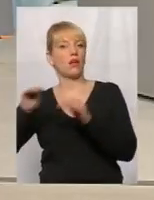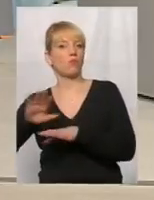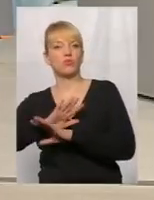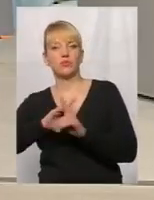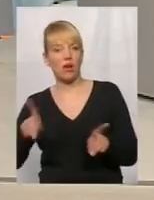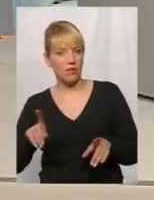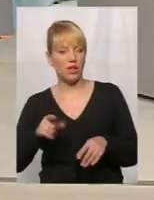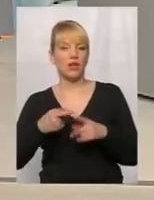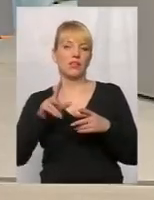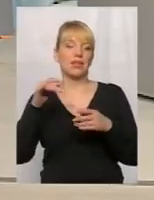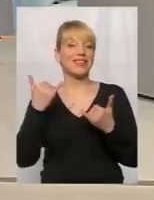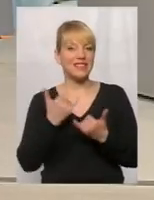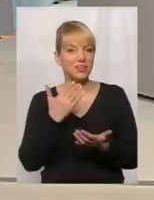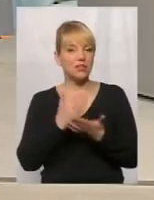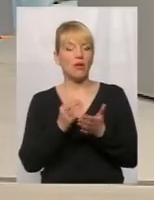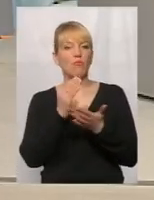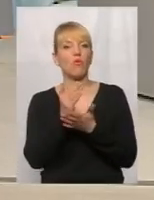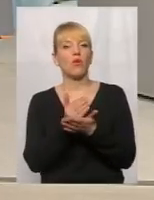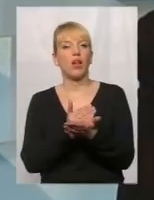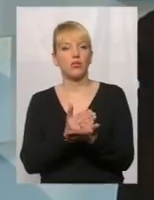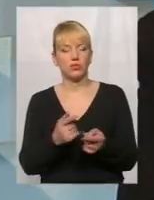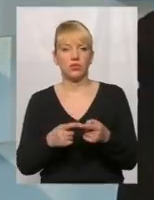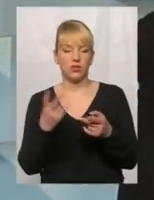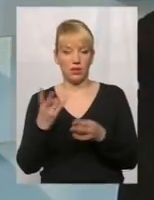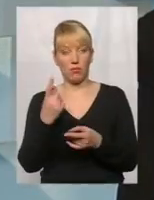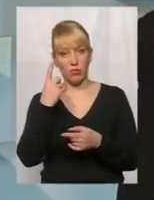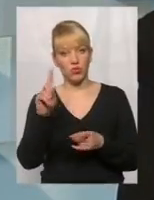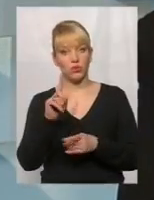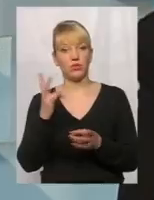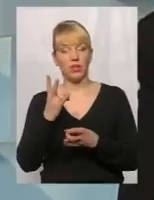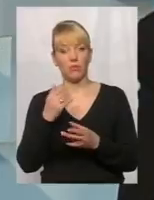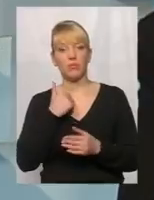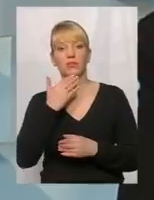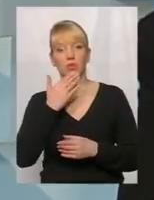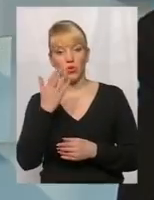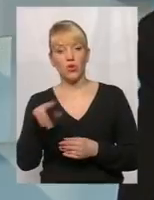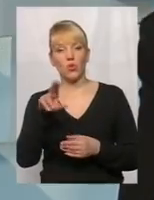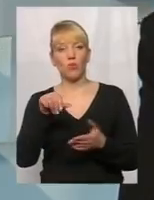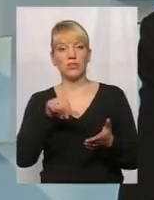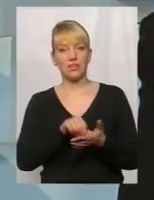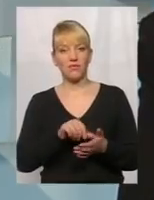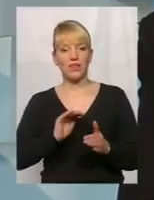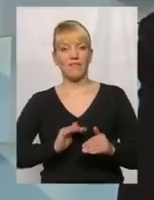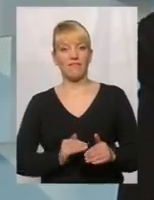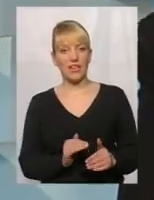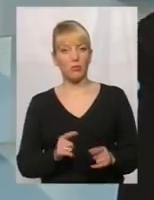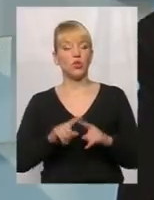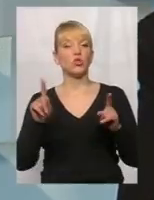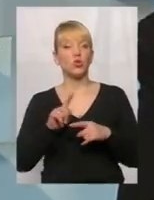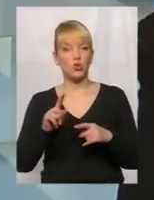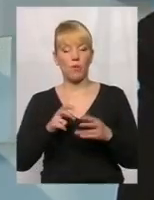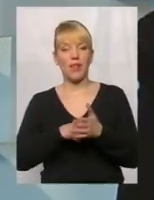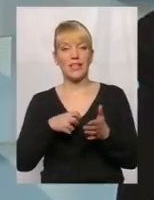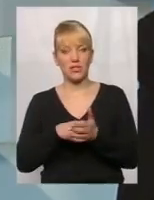руслі, яку ми повинні виконати. Перше, що ми зробили, це звернулися до представників тієї фірми, що листом офіційно, який